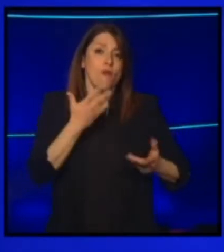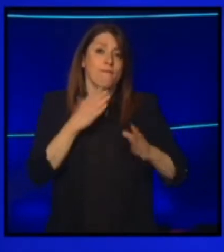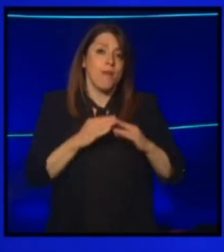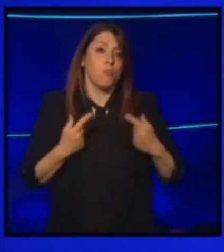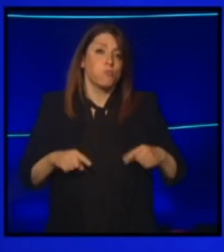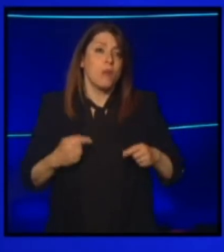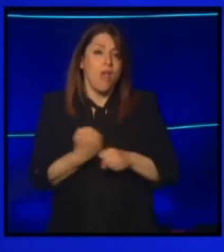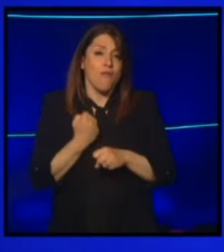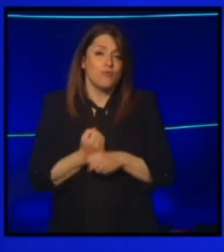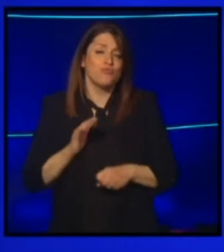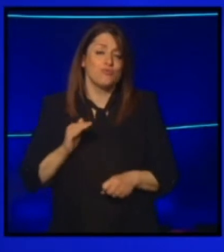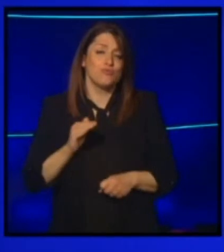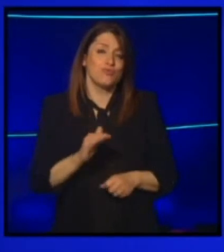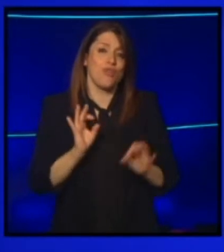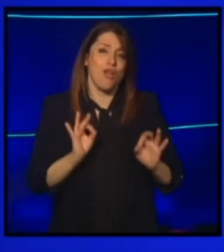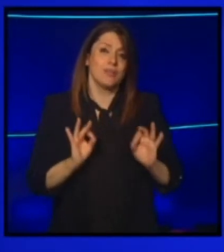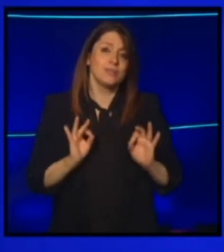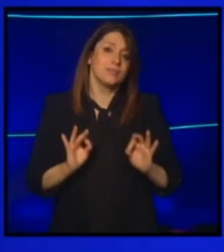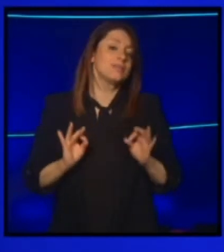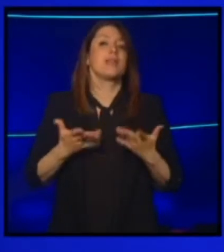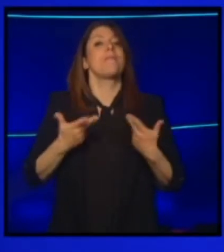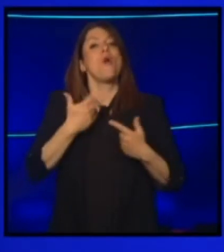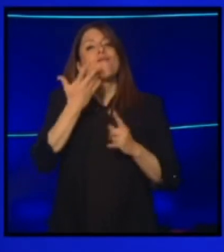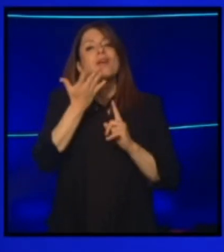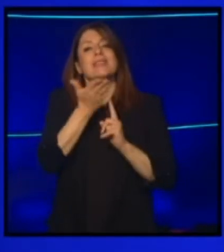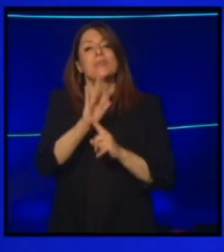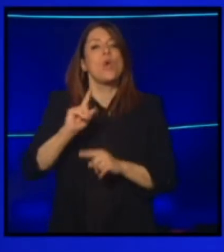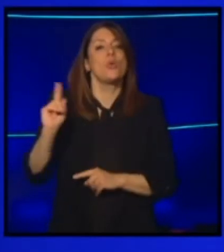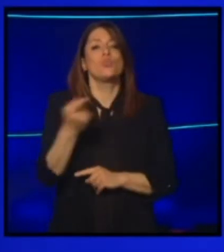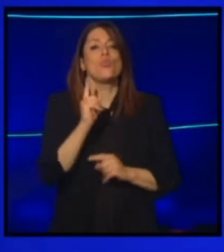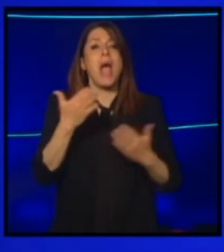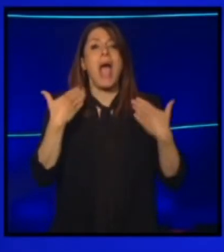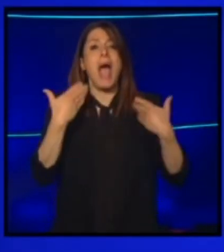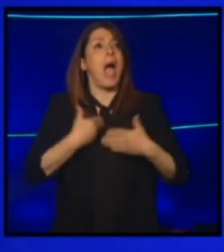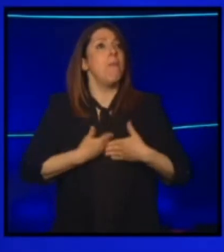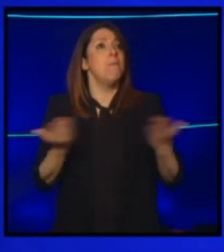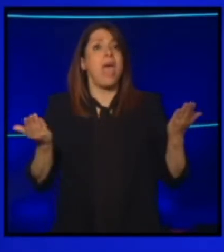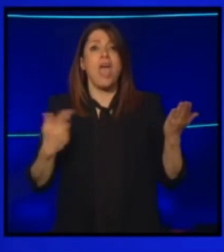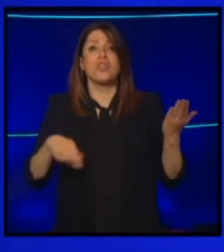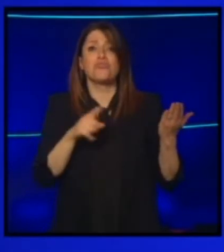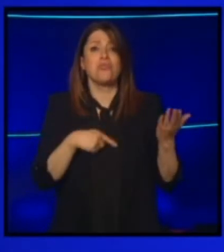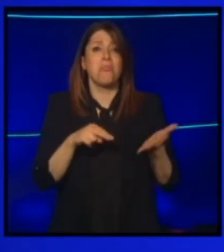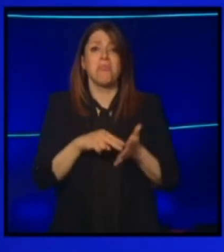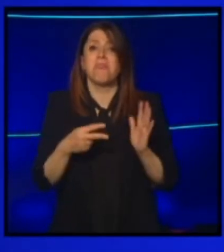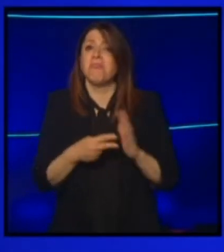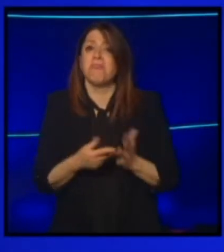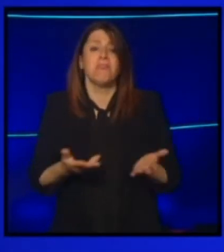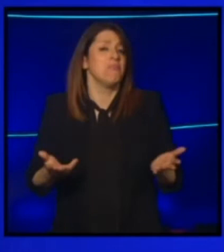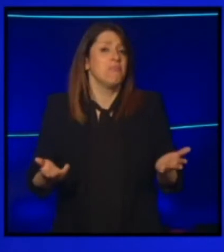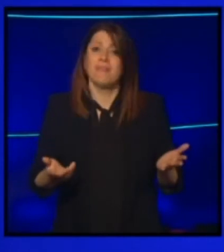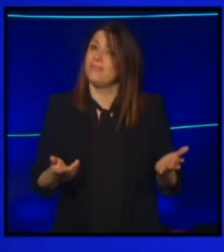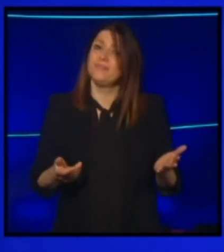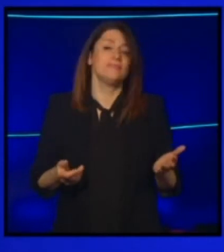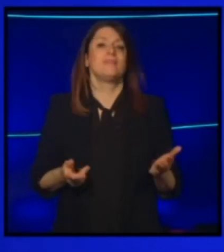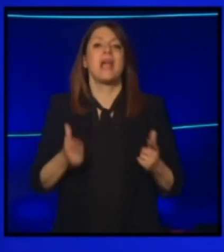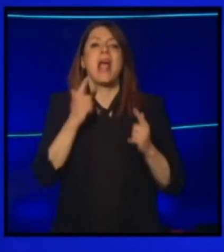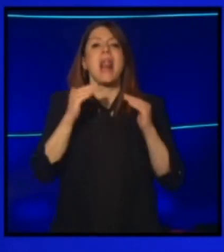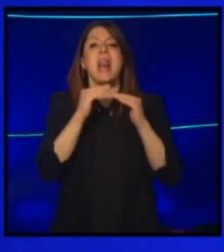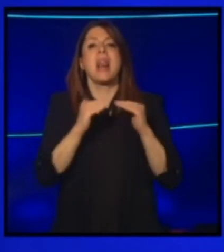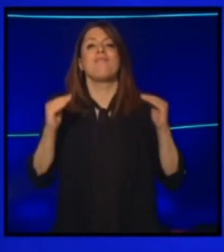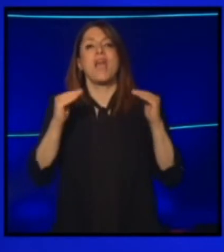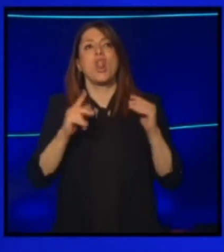la cosa importante che noi cerchiamo di dimostrare a tutti è noi all'aperto, stiamo all'aperto. E questo che ancora arriva a livello nazionale,